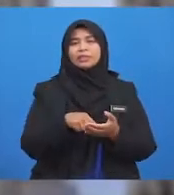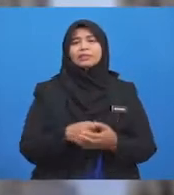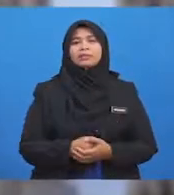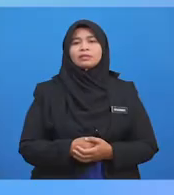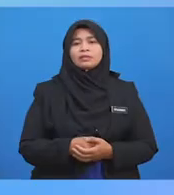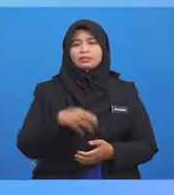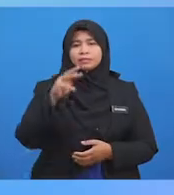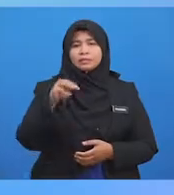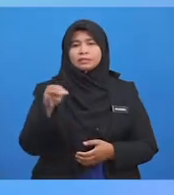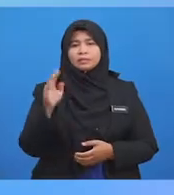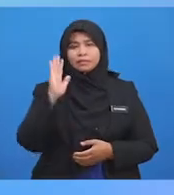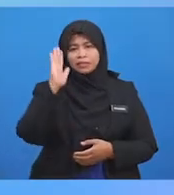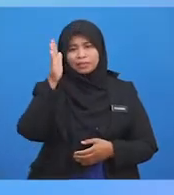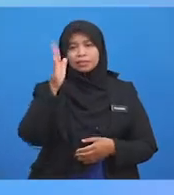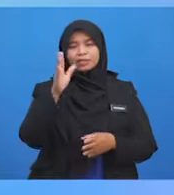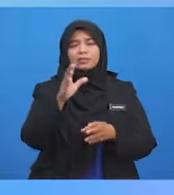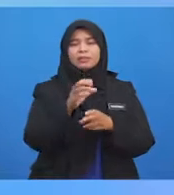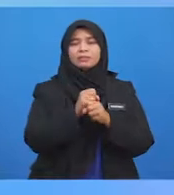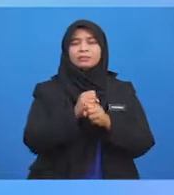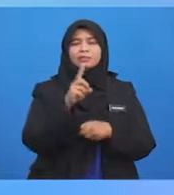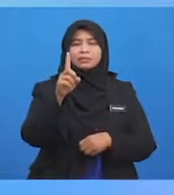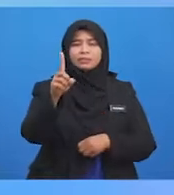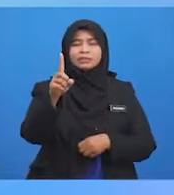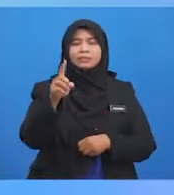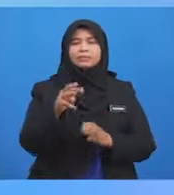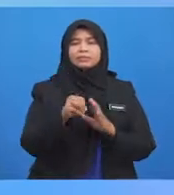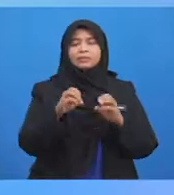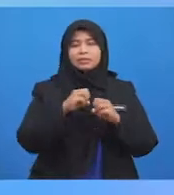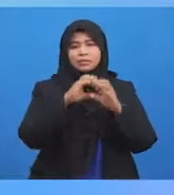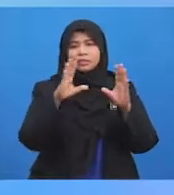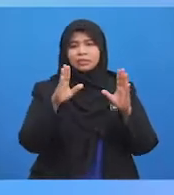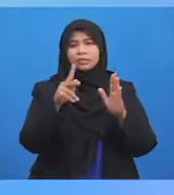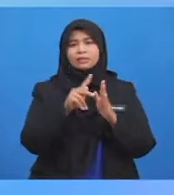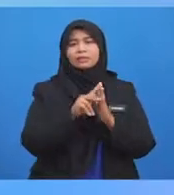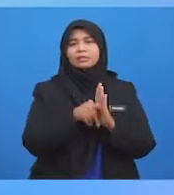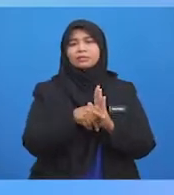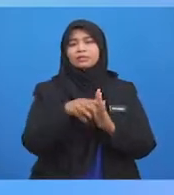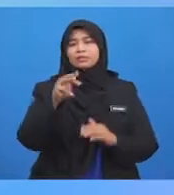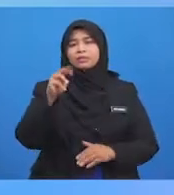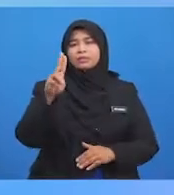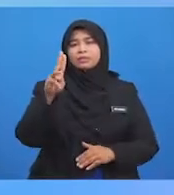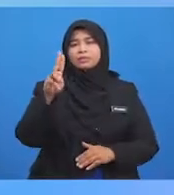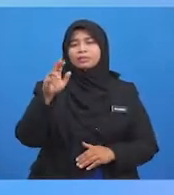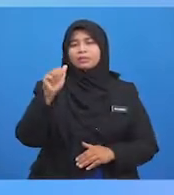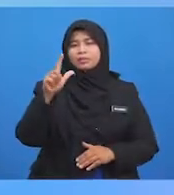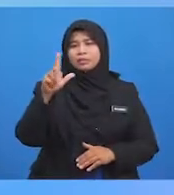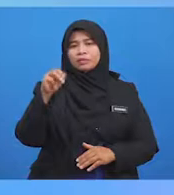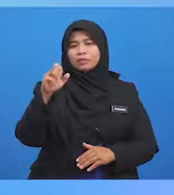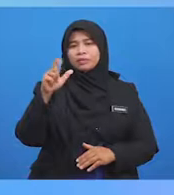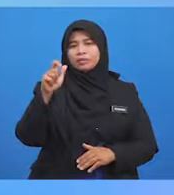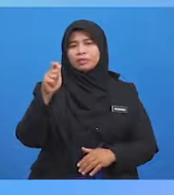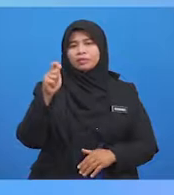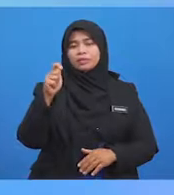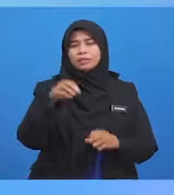murid-murid akan dapat Pertama, menyatakan konsep muamalat dalam Islam Kedua,